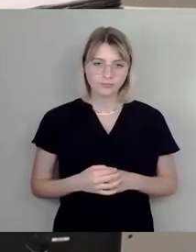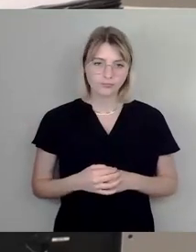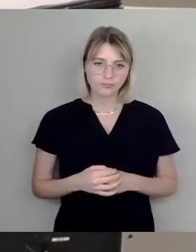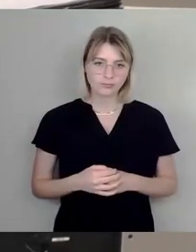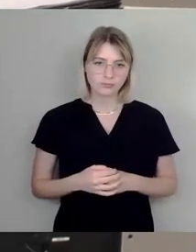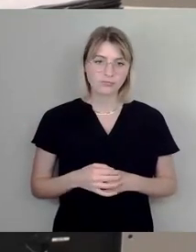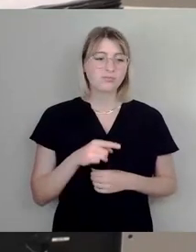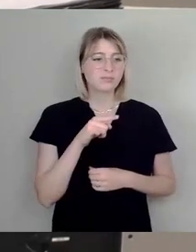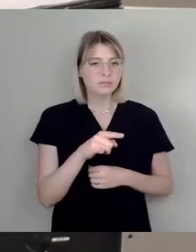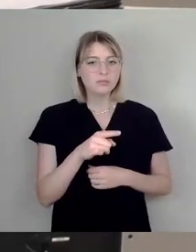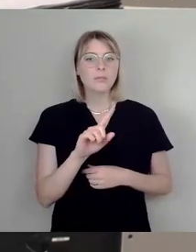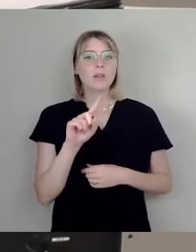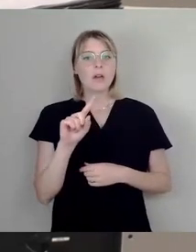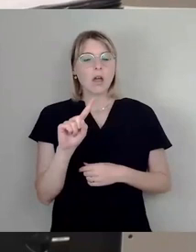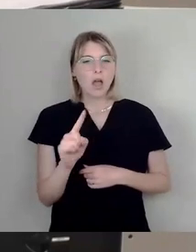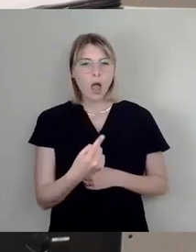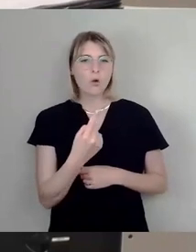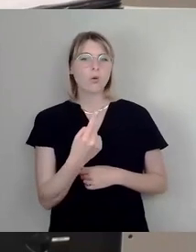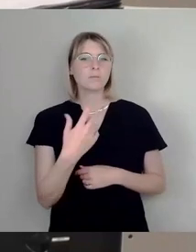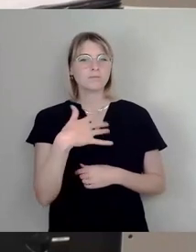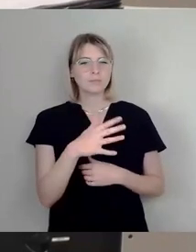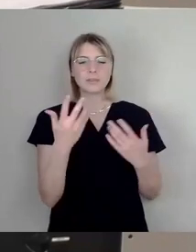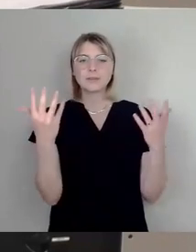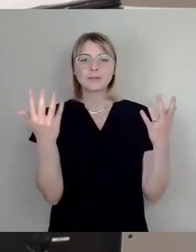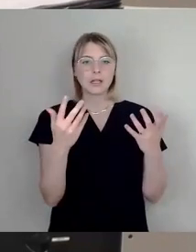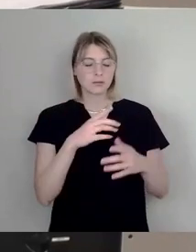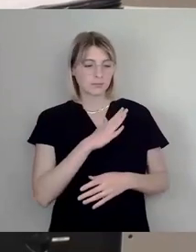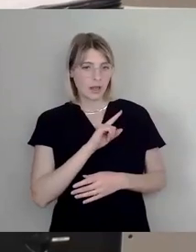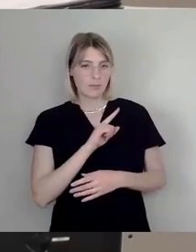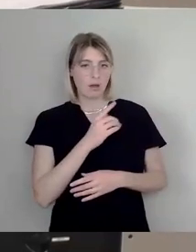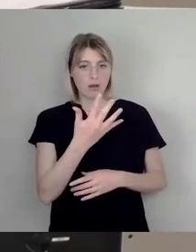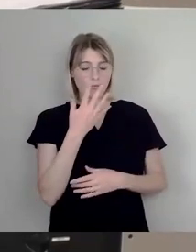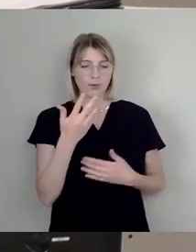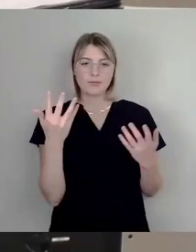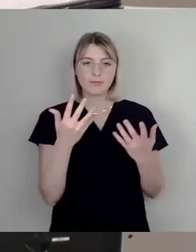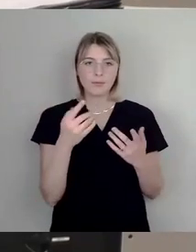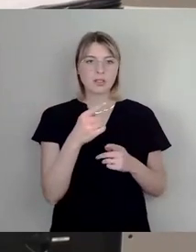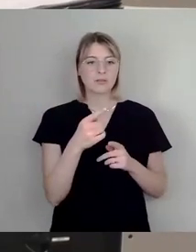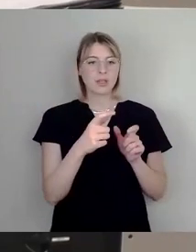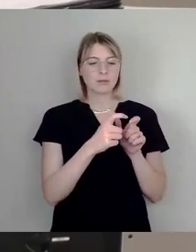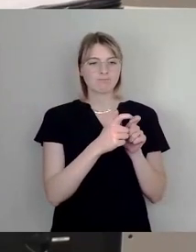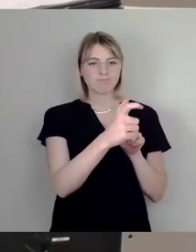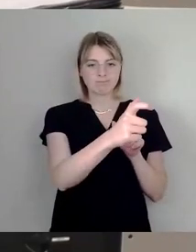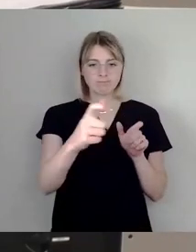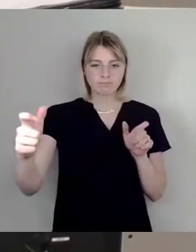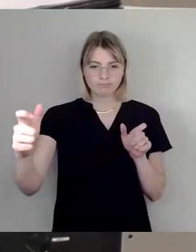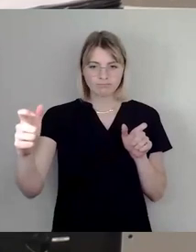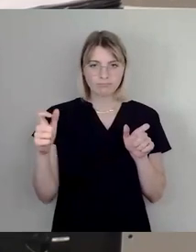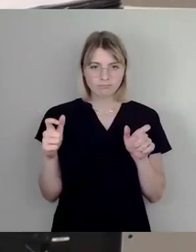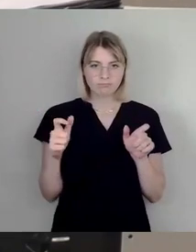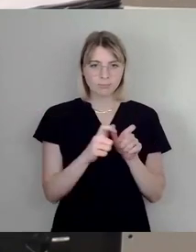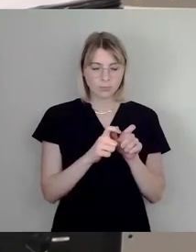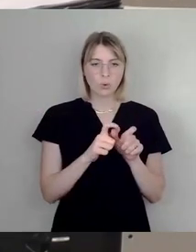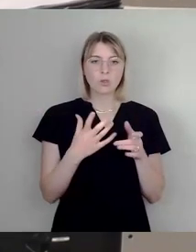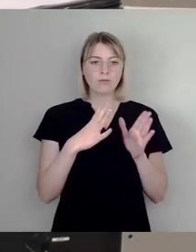mir hier aufgefallen ist, dass man eine rechteckige Form nimmt und die sozusagen fortkopiert.